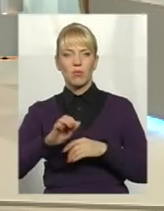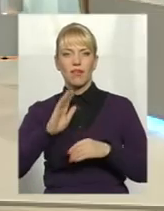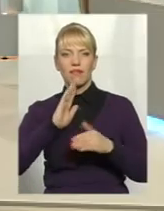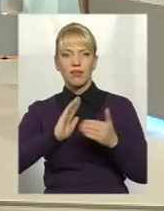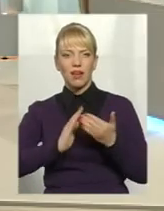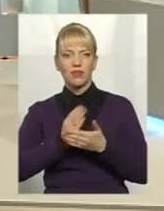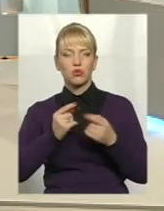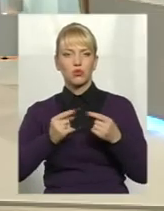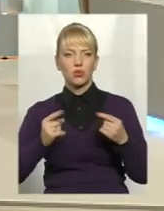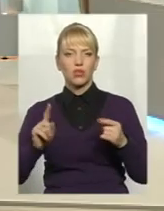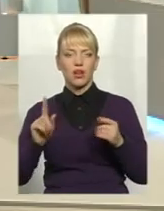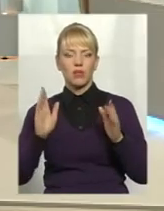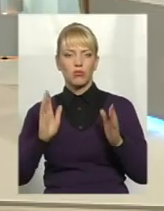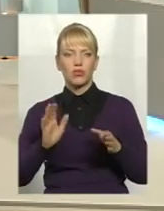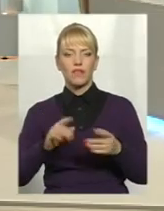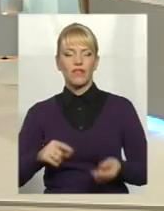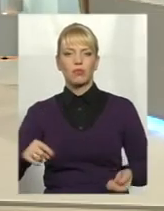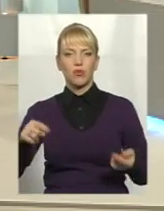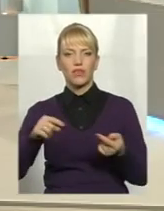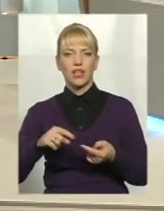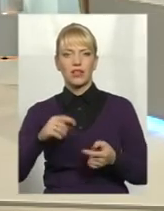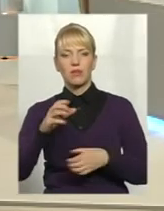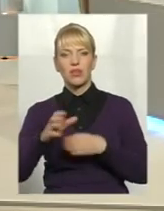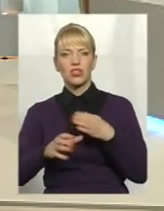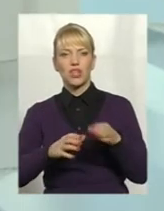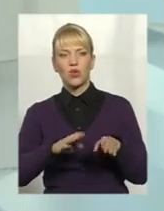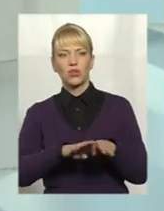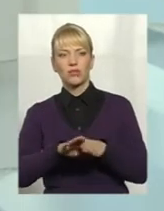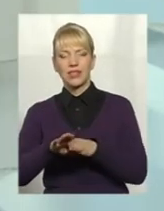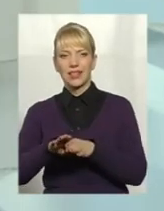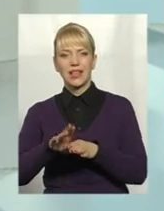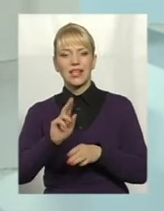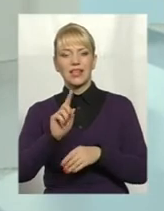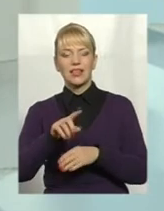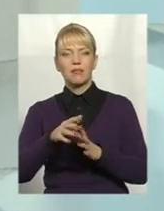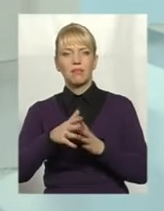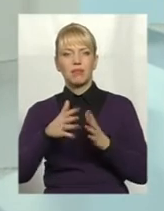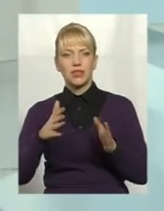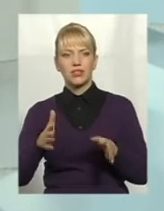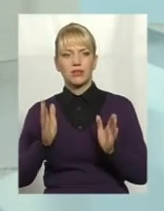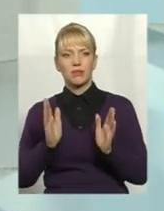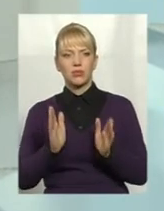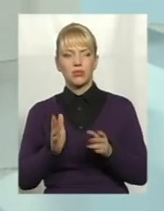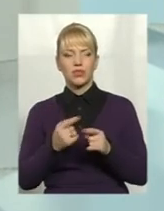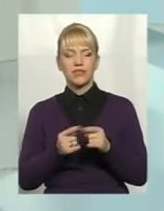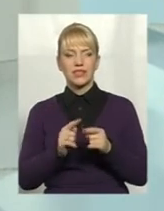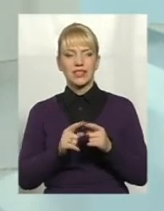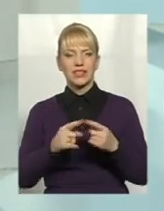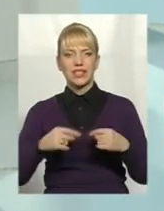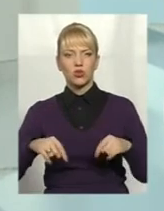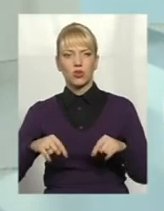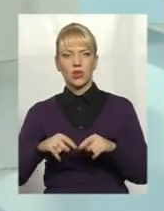продукцію, яка буде відповідати і міжнародним стандартам, тим більше буде саме в цих секторах